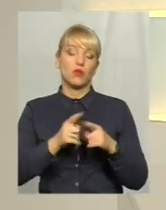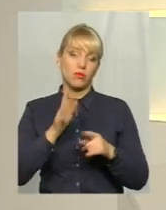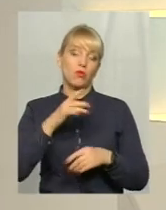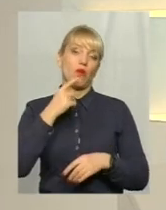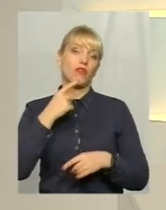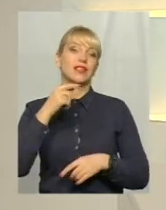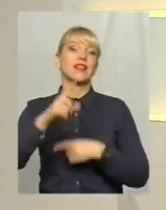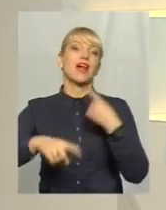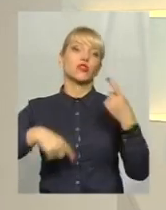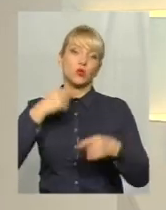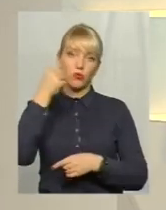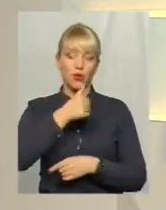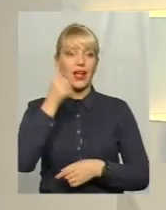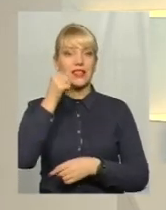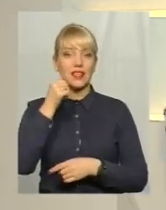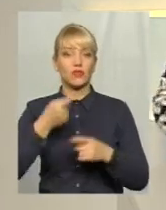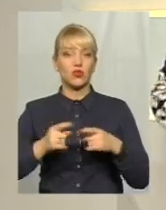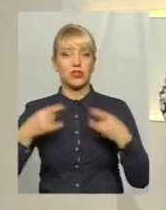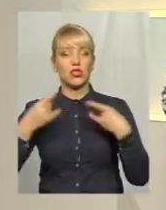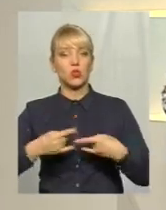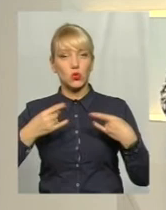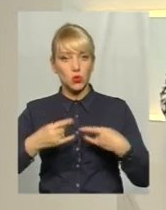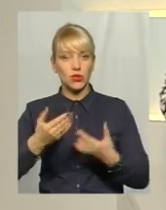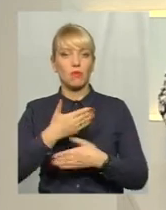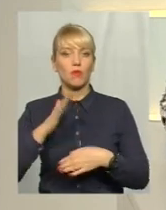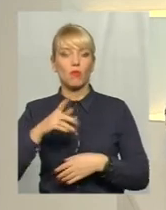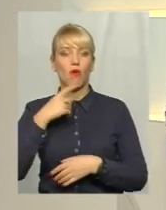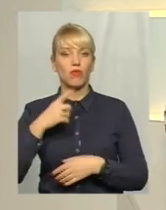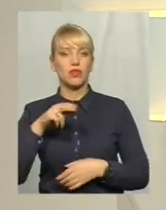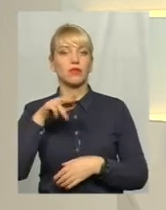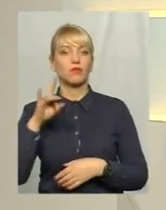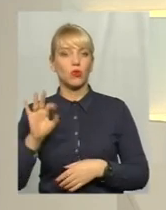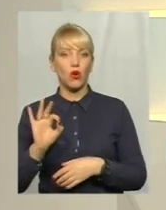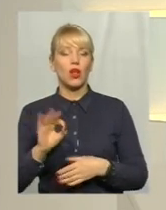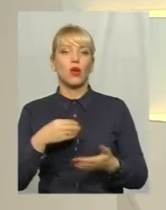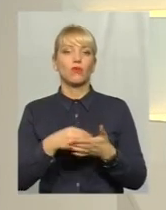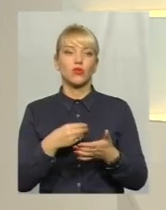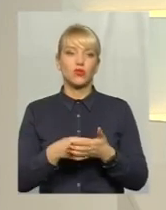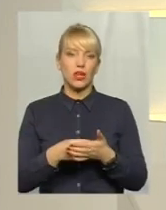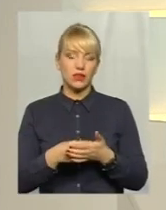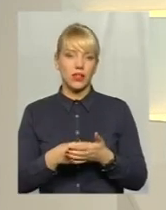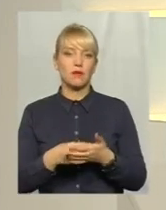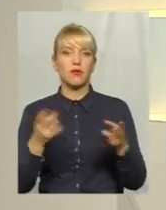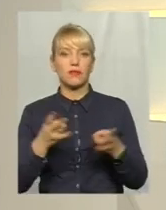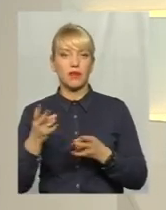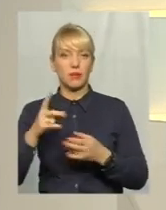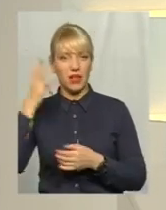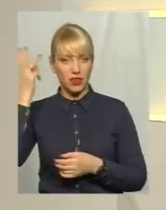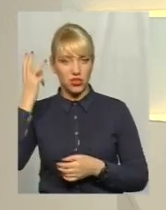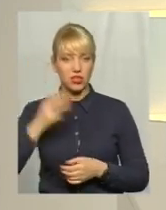наступного року. А завтра у цій студії ми будемо говорити про бюджетні принади Хмельничини. Отож,